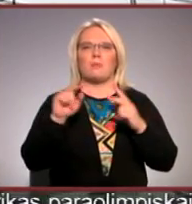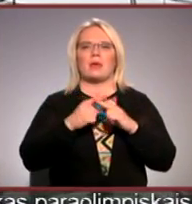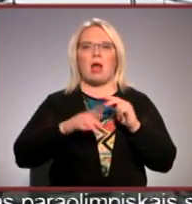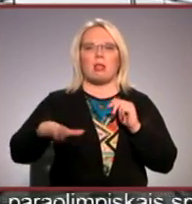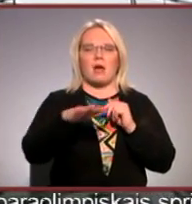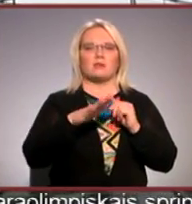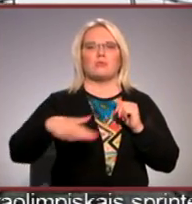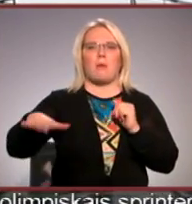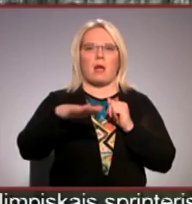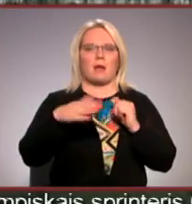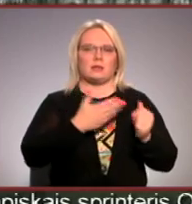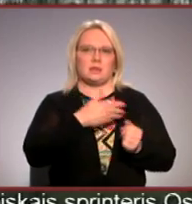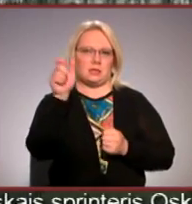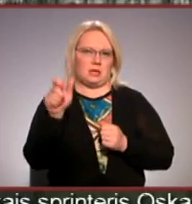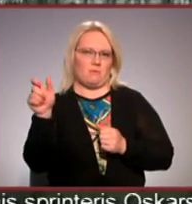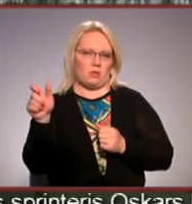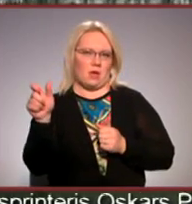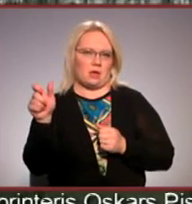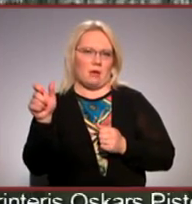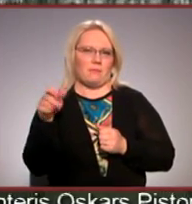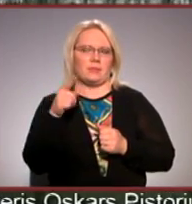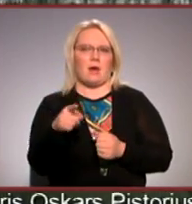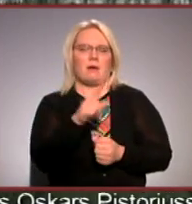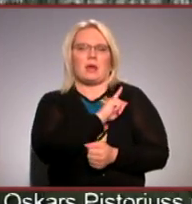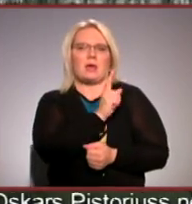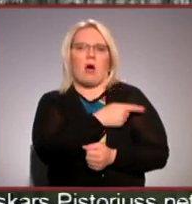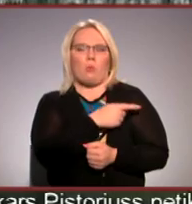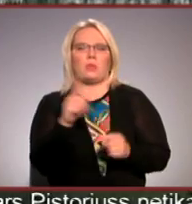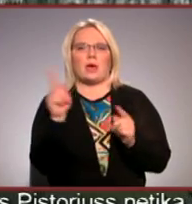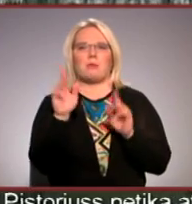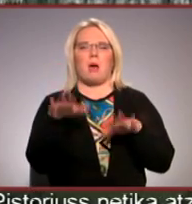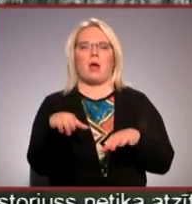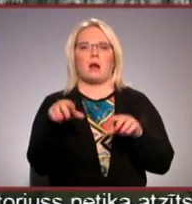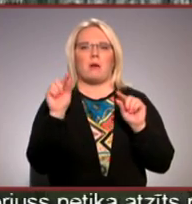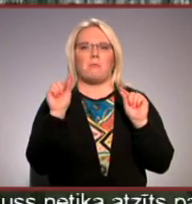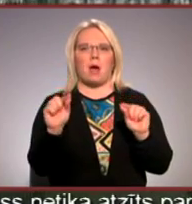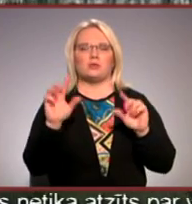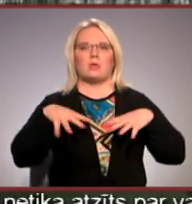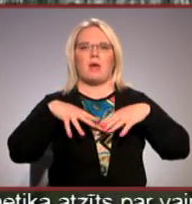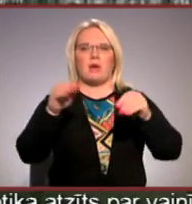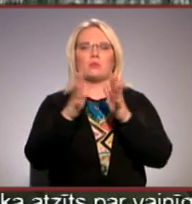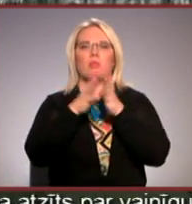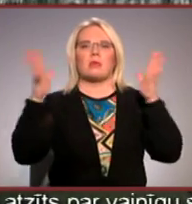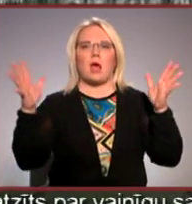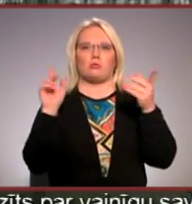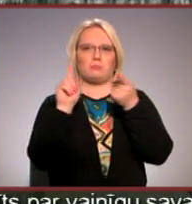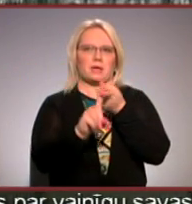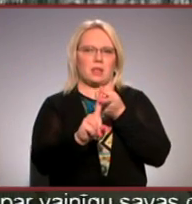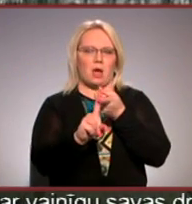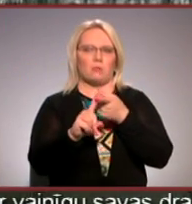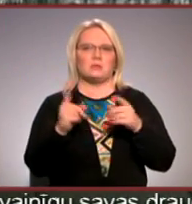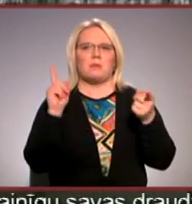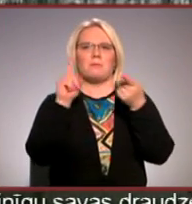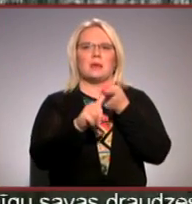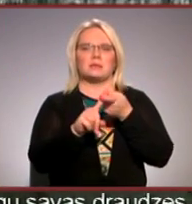apkārtnes iedzīvotājiem. Pakšstacijas jauda šobrīd ir par mazu, lai veiktu lielus pieslēgumus, pieslēgumus